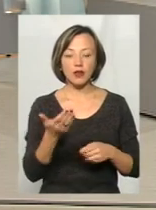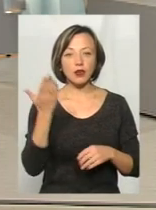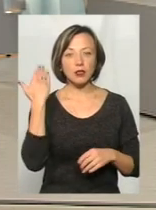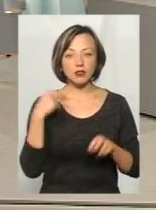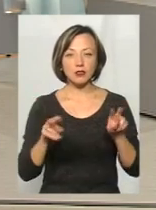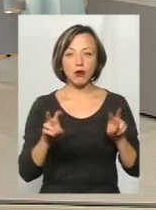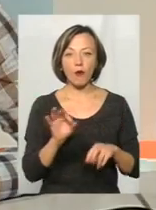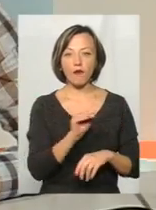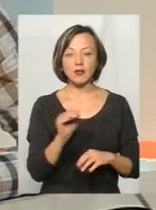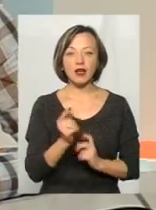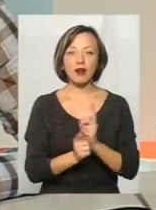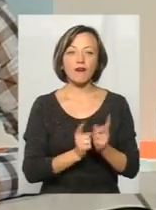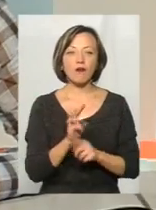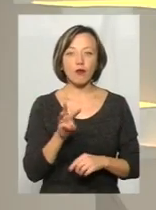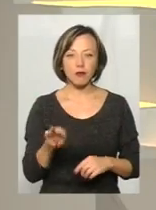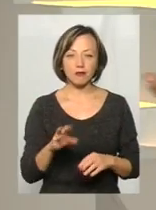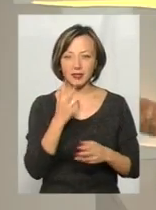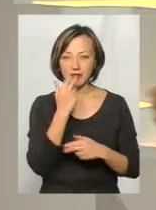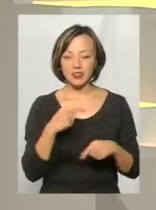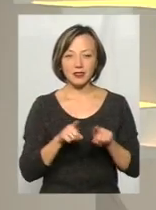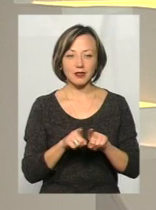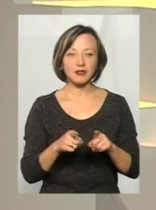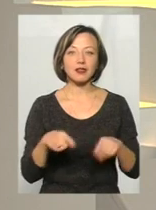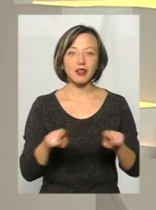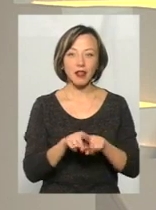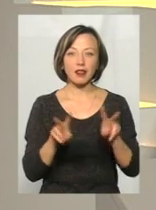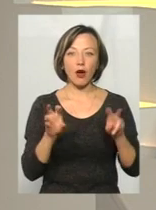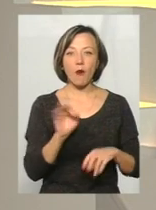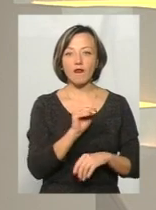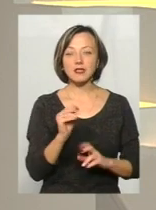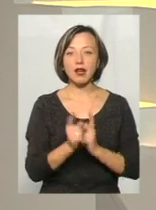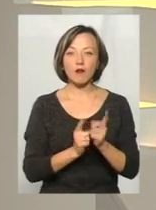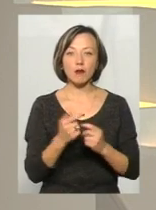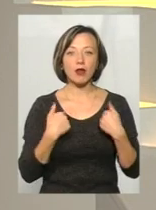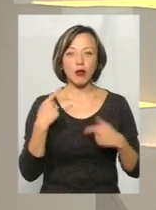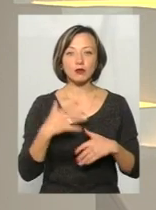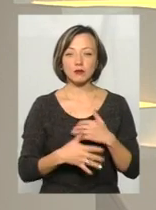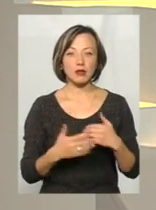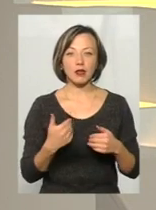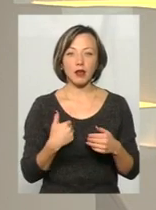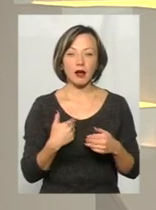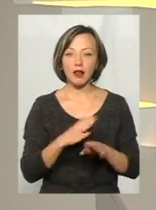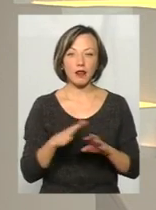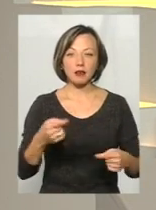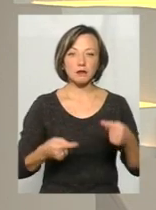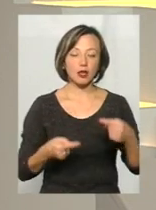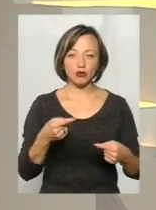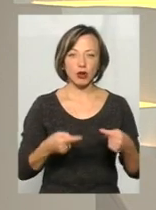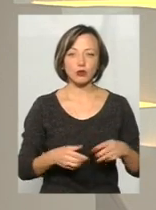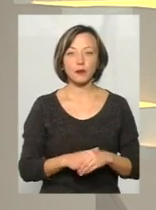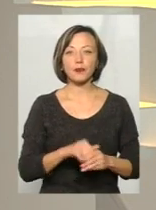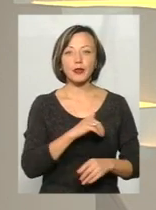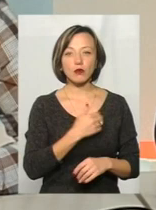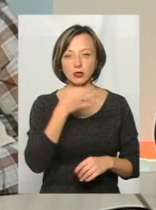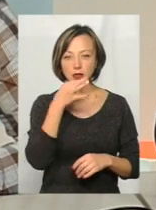раніше назвати Офіс Реформу, так всі так і називають Офіс Реформ, я розумію, я навіть не спорю. Я